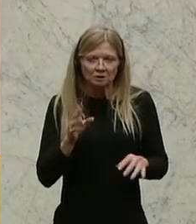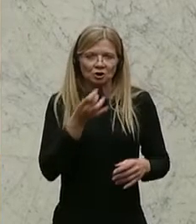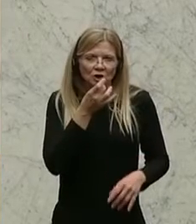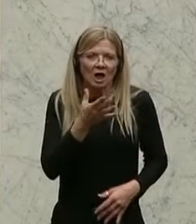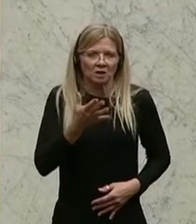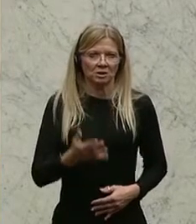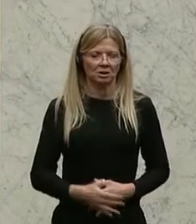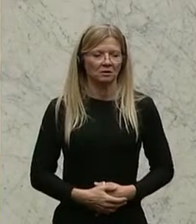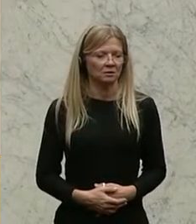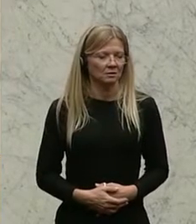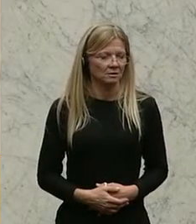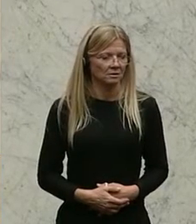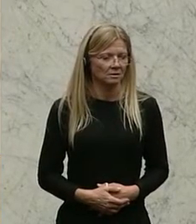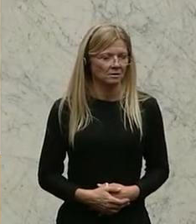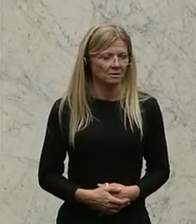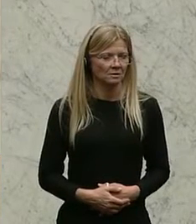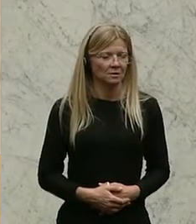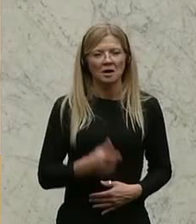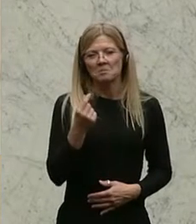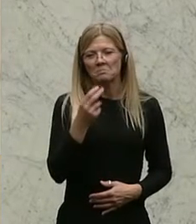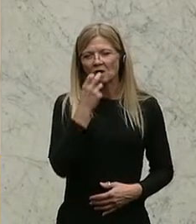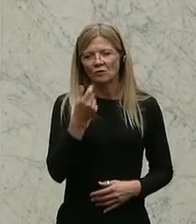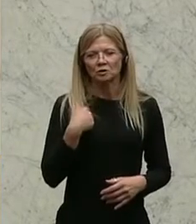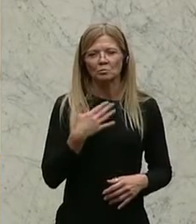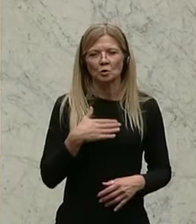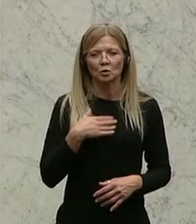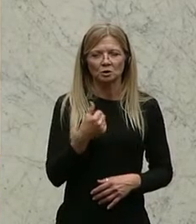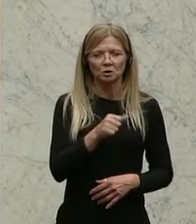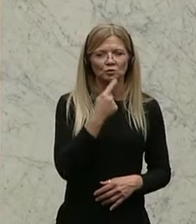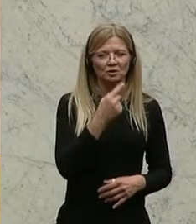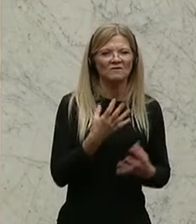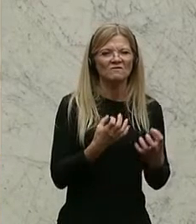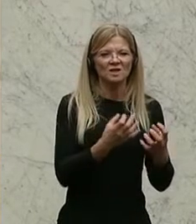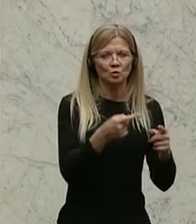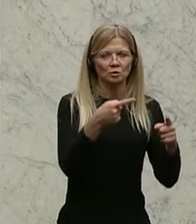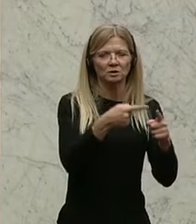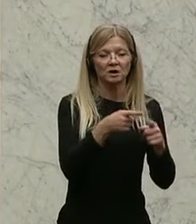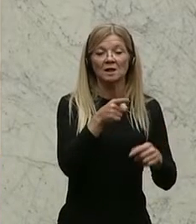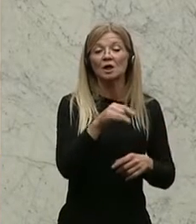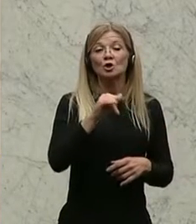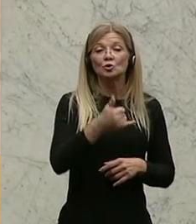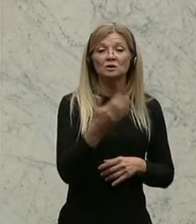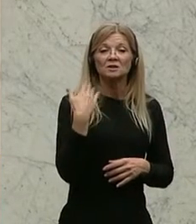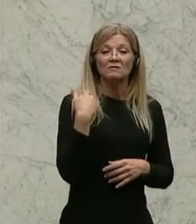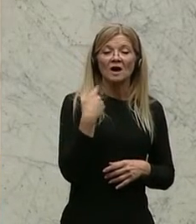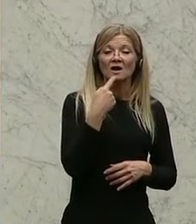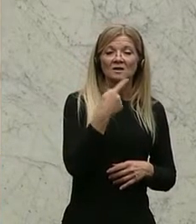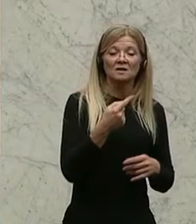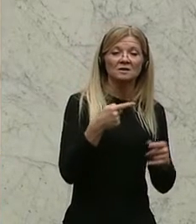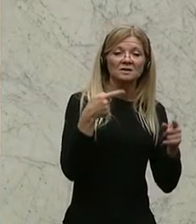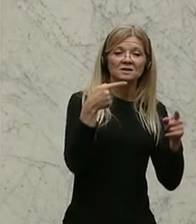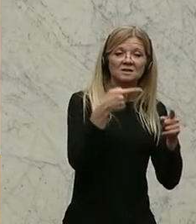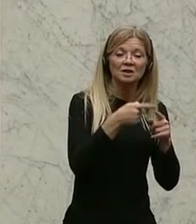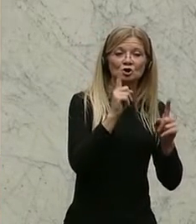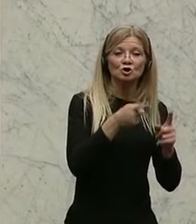Worte zur Wirkungsorientierung. Das Wirkungsziel im Justizvoreinschlag wurde definiert mit Sicherstellung der organisatorischen,